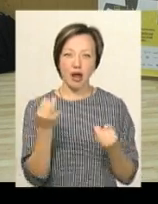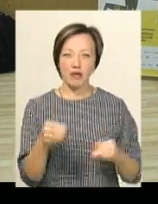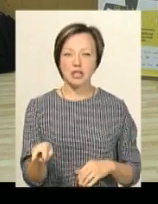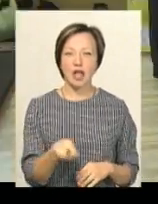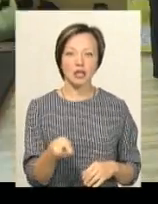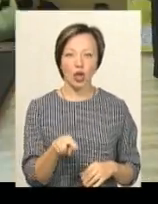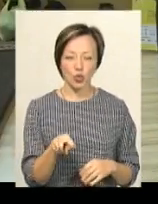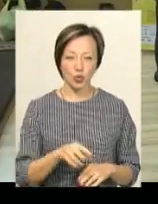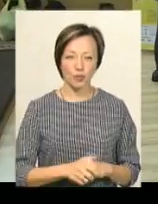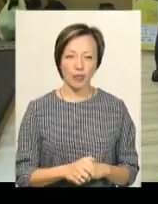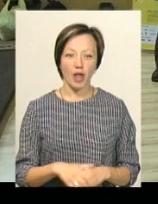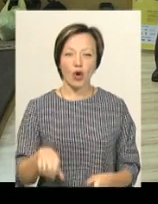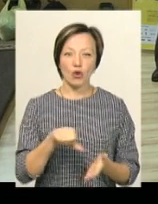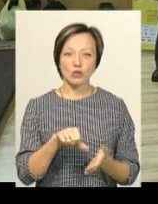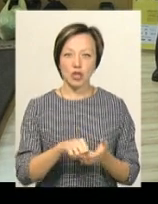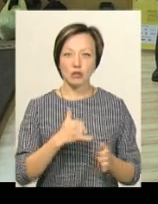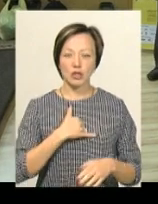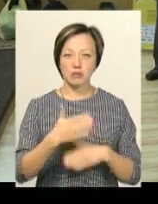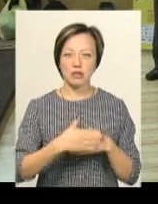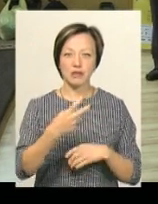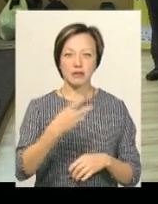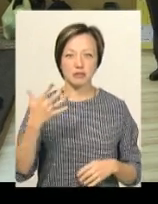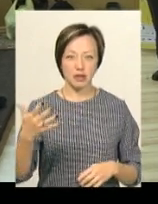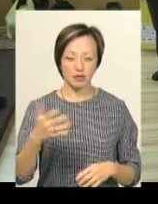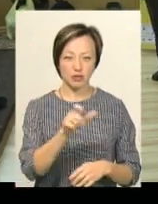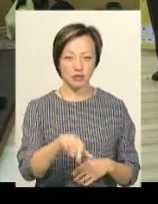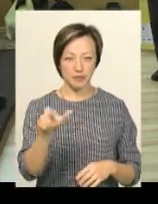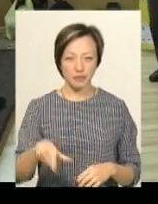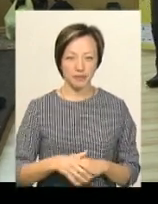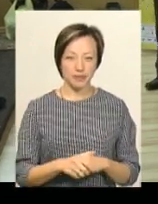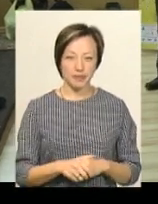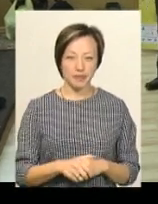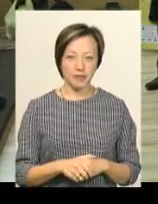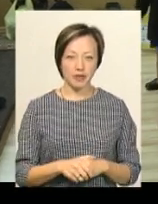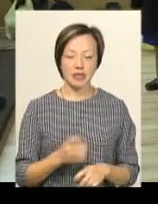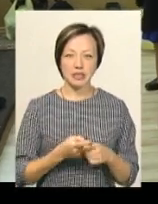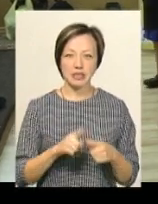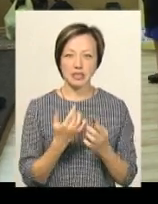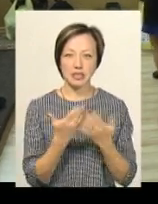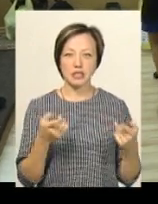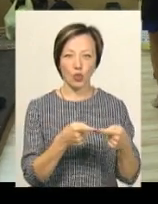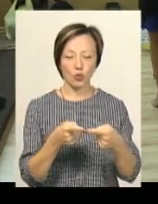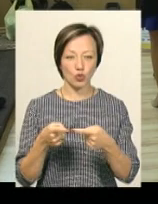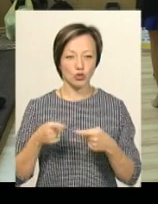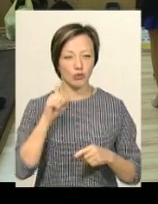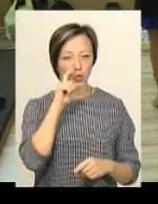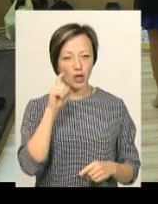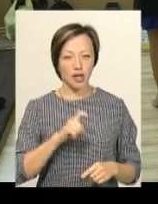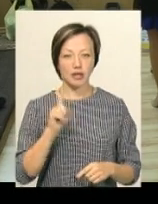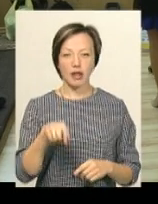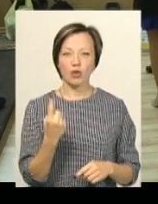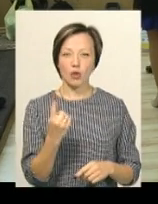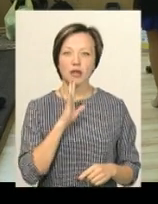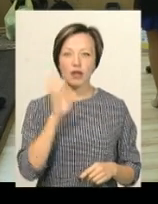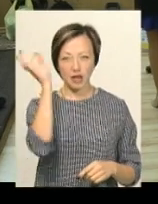літературою. Учасників в нас близько 25. Це з різних куточків? Так, це з різних куточків України. І навіть